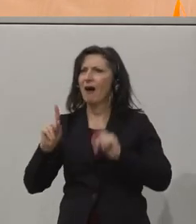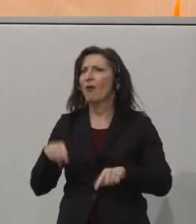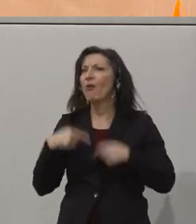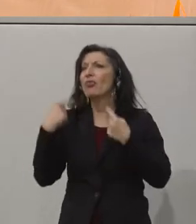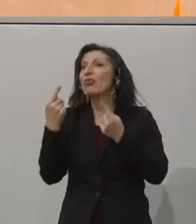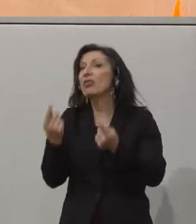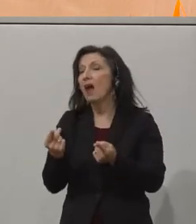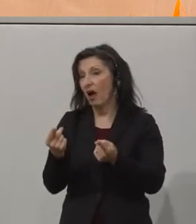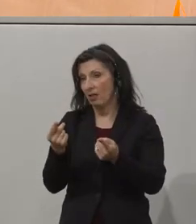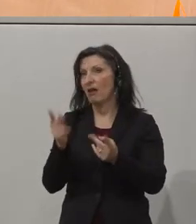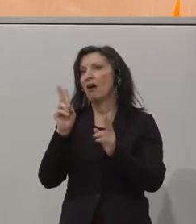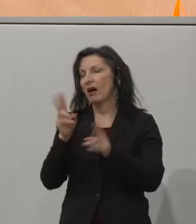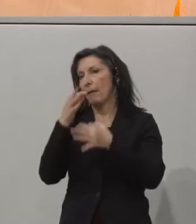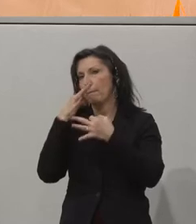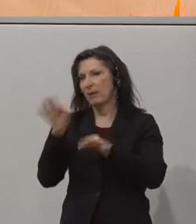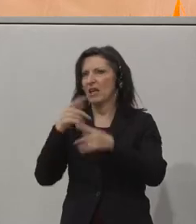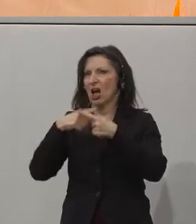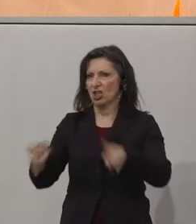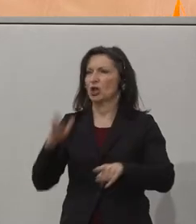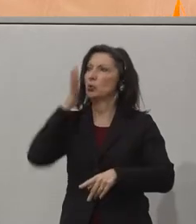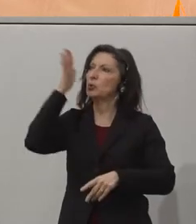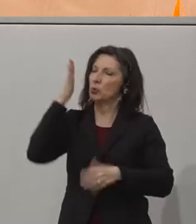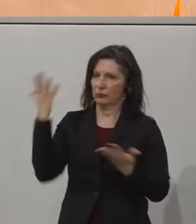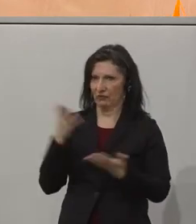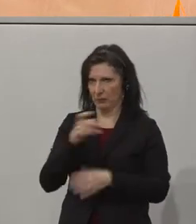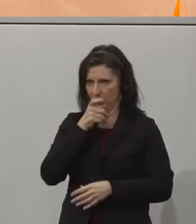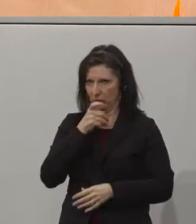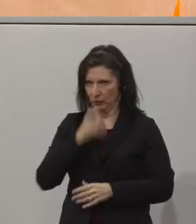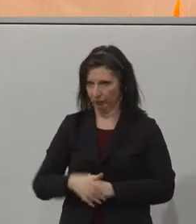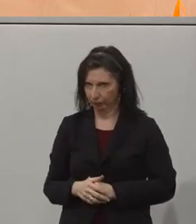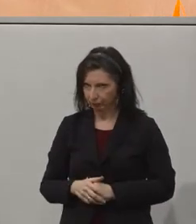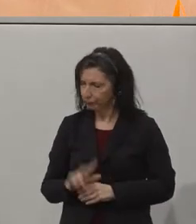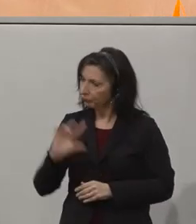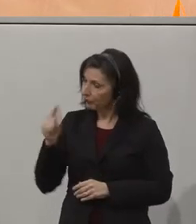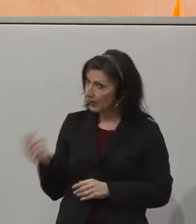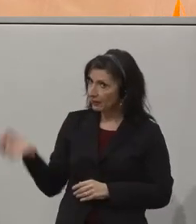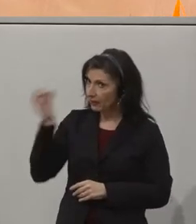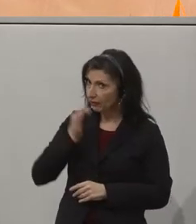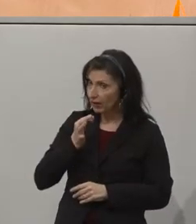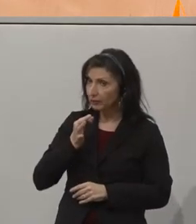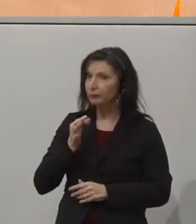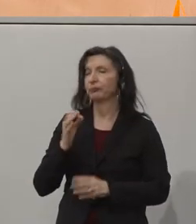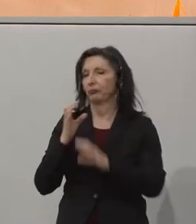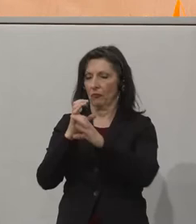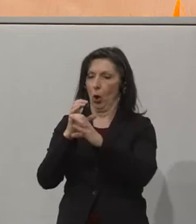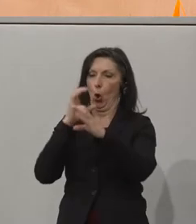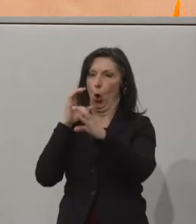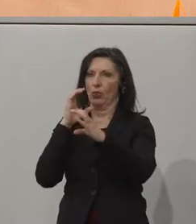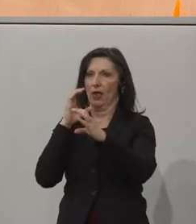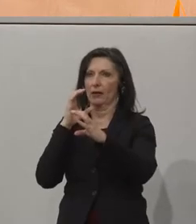Berufs und Bildungsentscheidung für sie zu treffen. Und auf die zweite Frage, wir werden mit dem Container